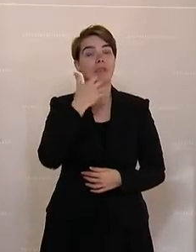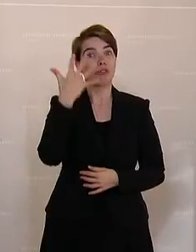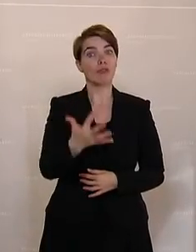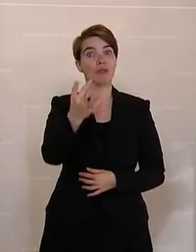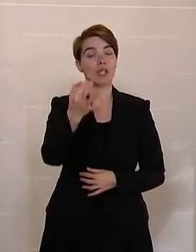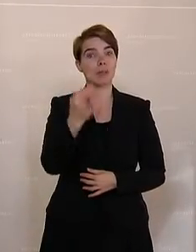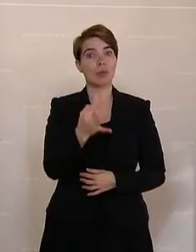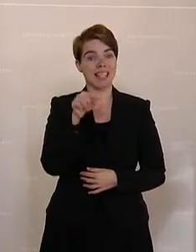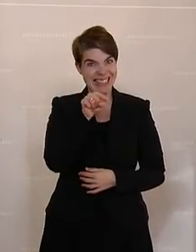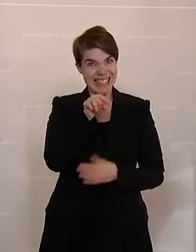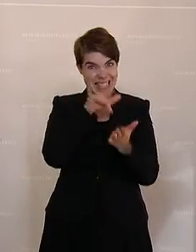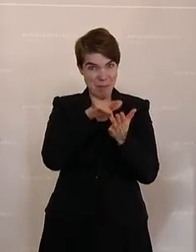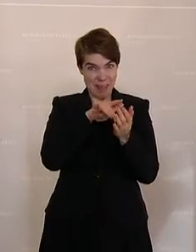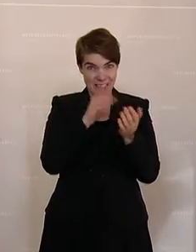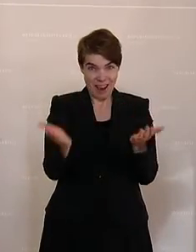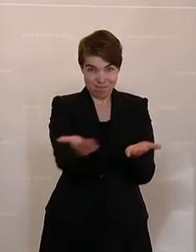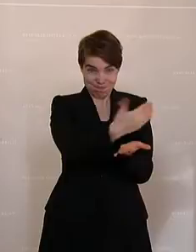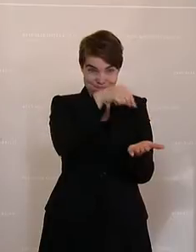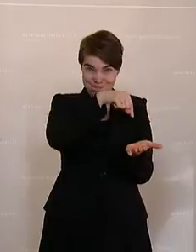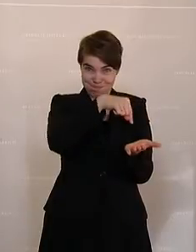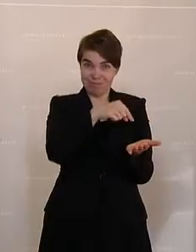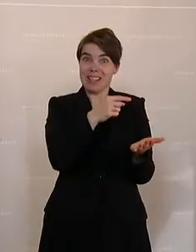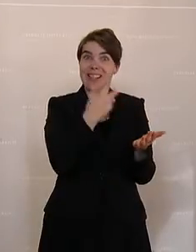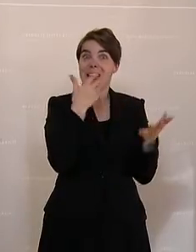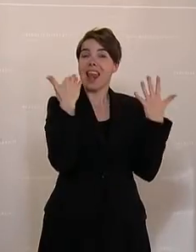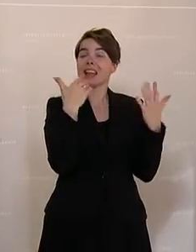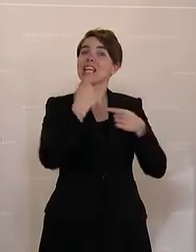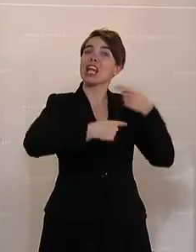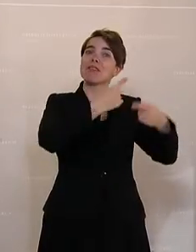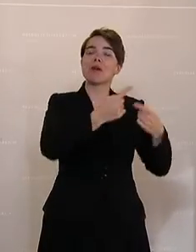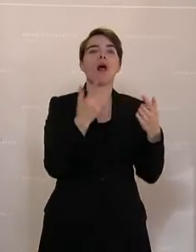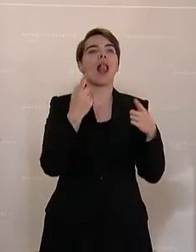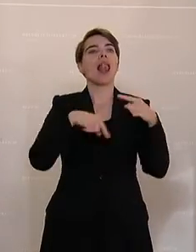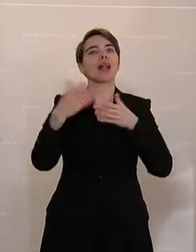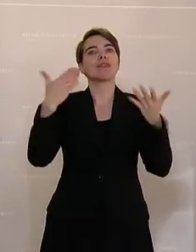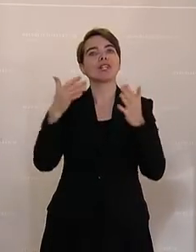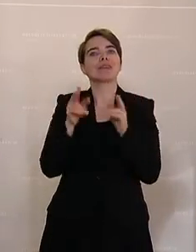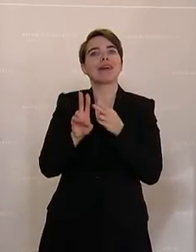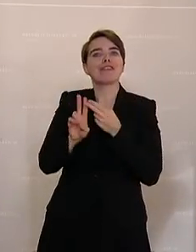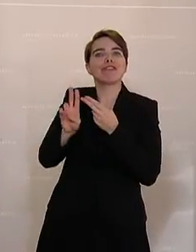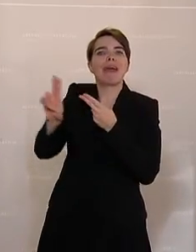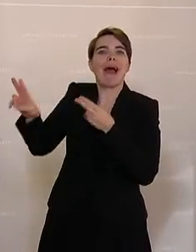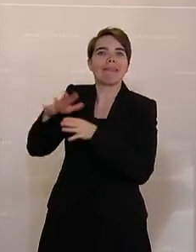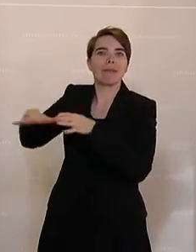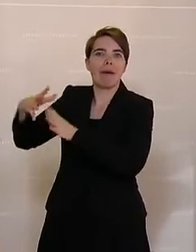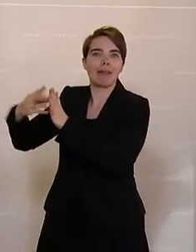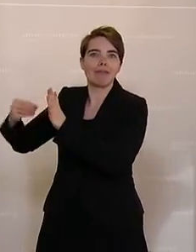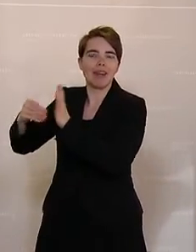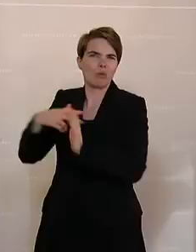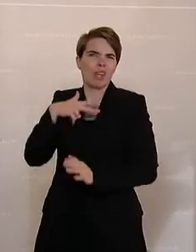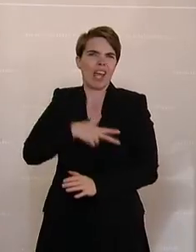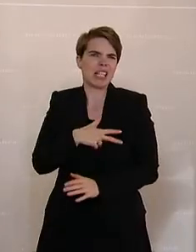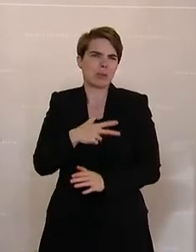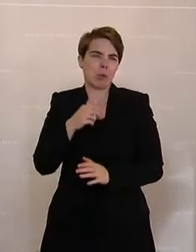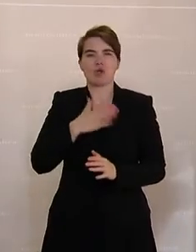dieser Mittel aus der ländlichen Entwicklung für langwirtschaftsferne Bereiche verwenden. Und die SPÖ hat es überhaupt nicht so